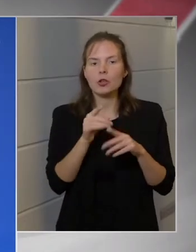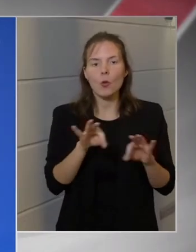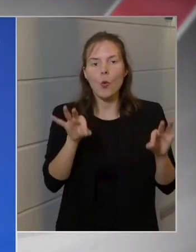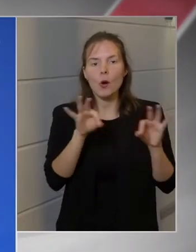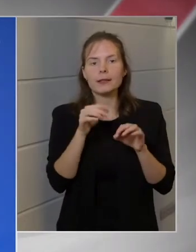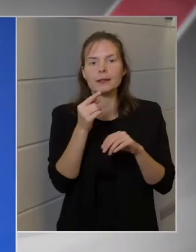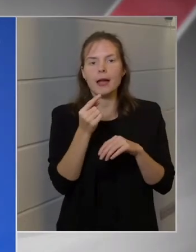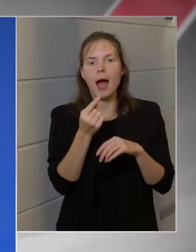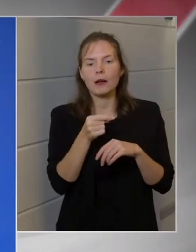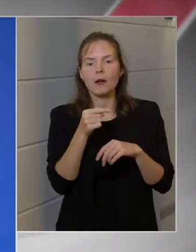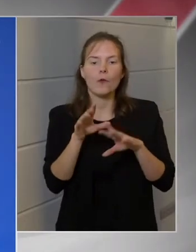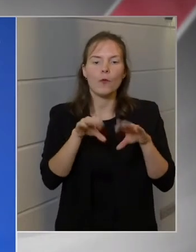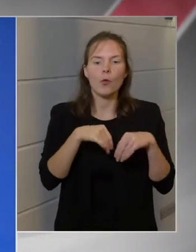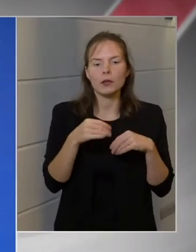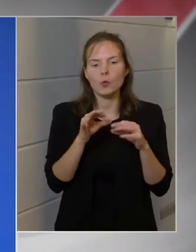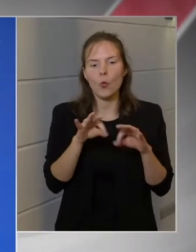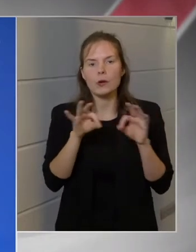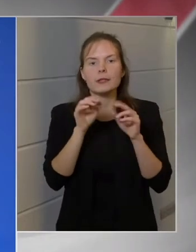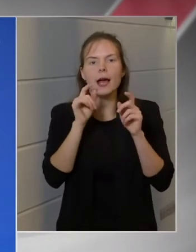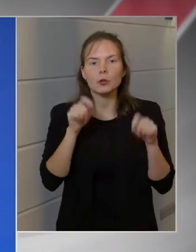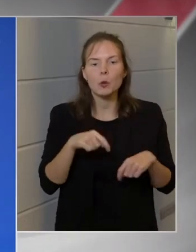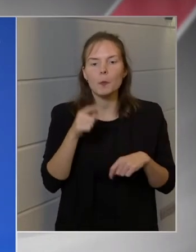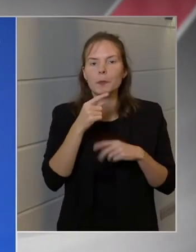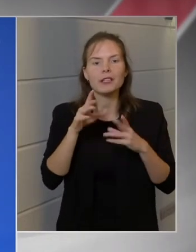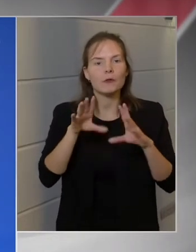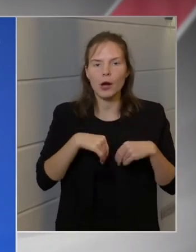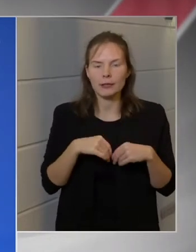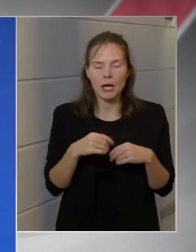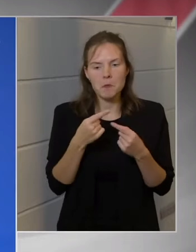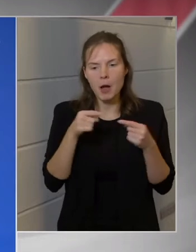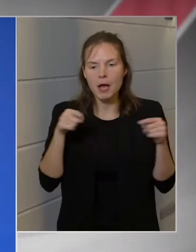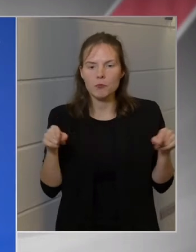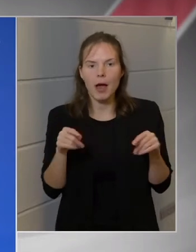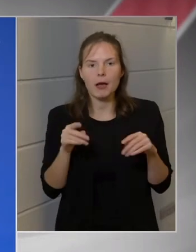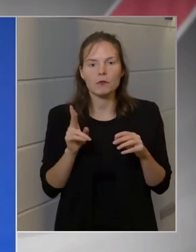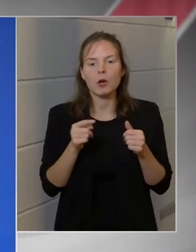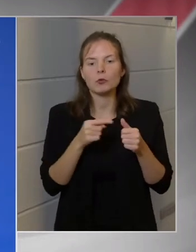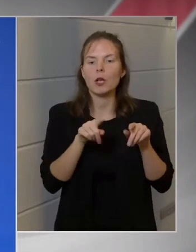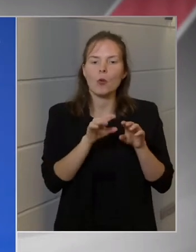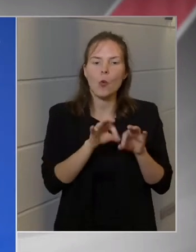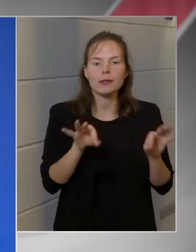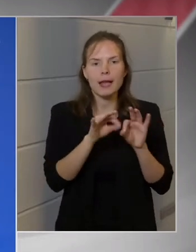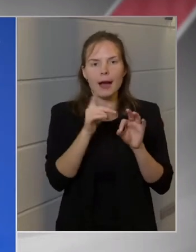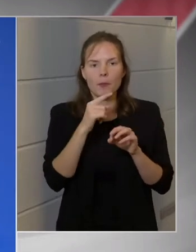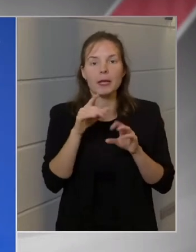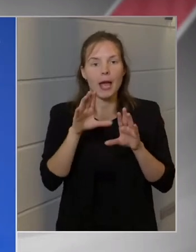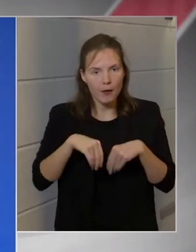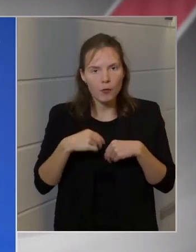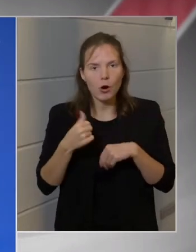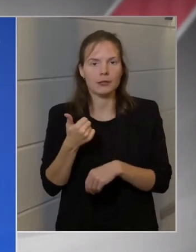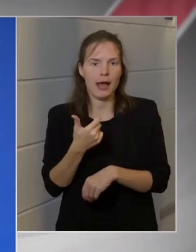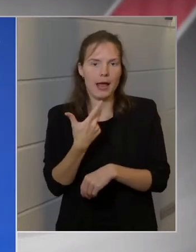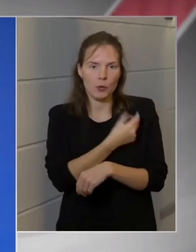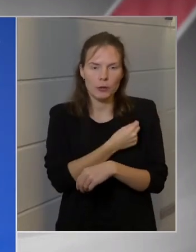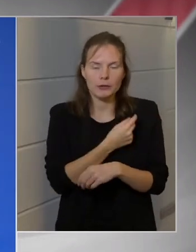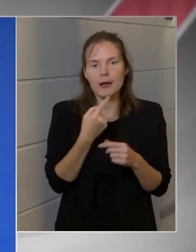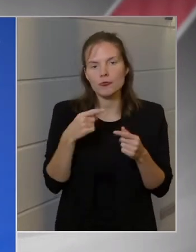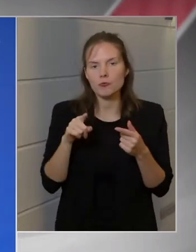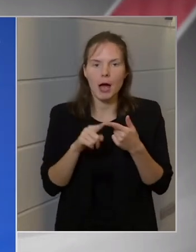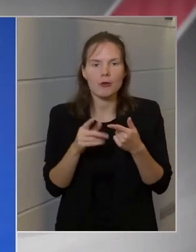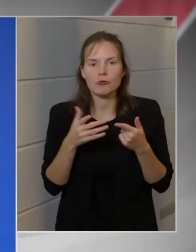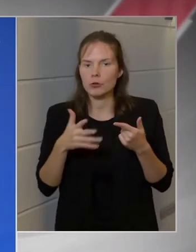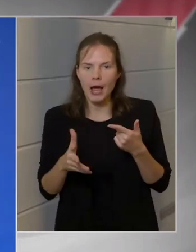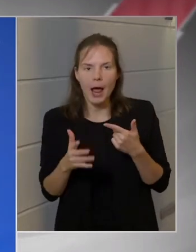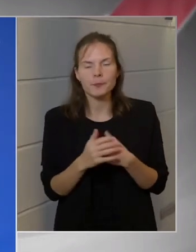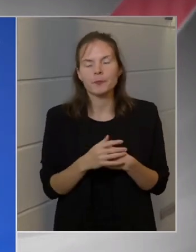És a fogadó országok gyakorlata különböző. Van, amelyik elfogadja az egy oltást, van, amelyik pedig nem. És természetesen még